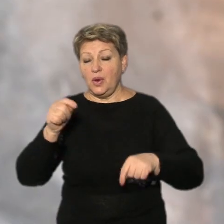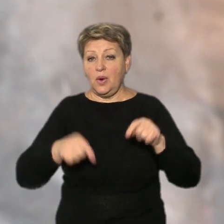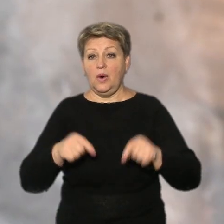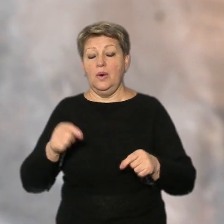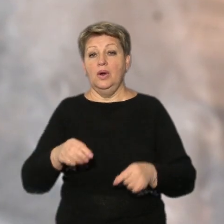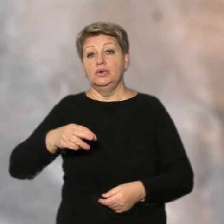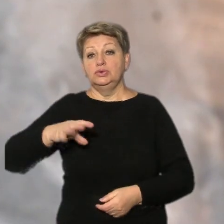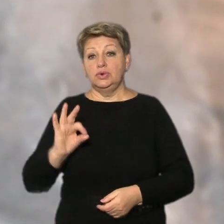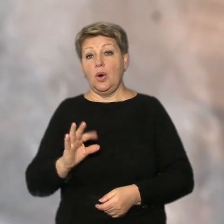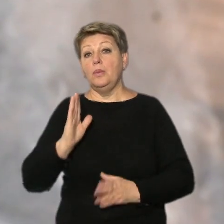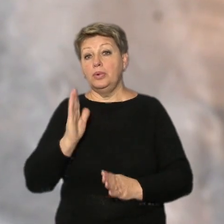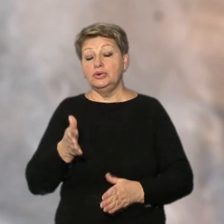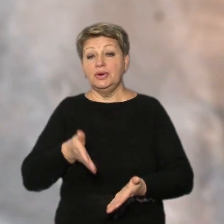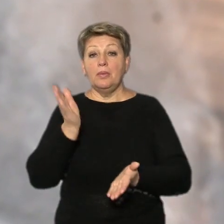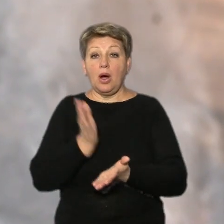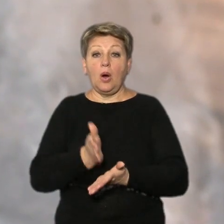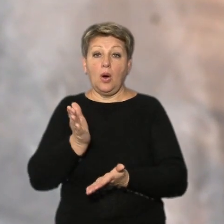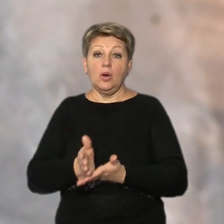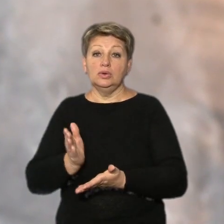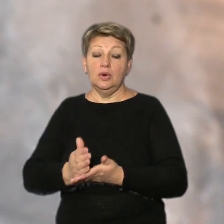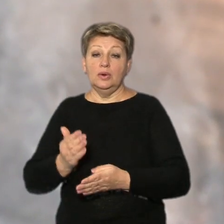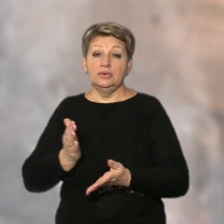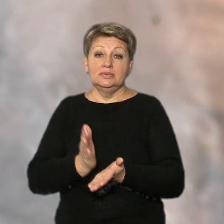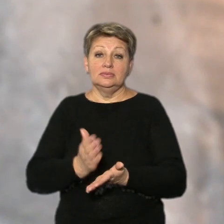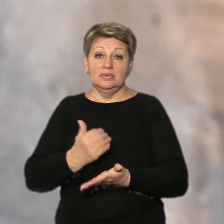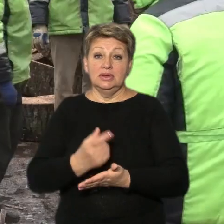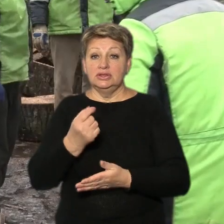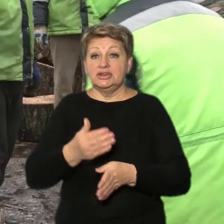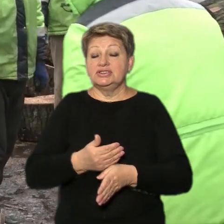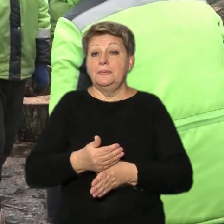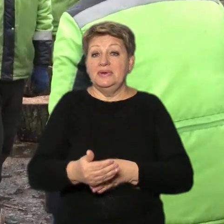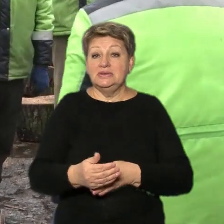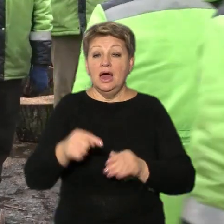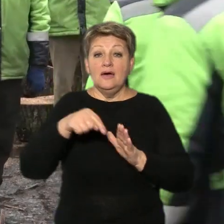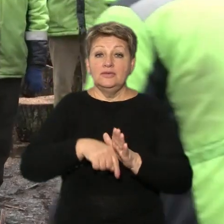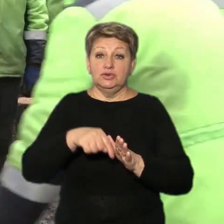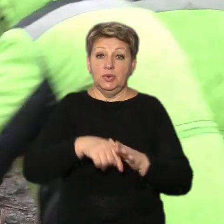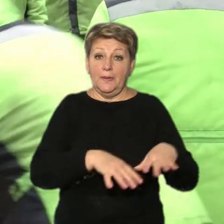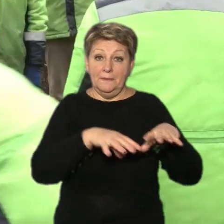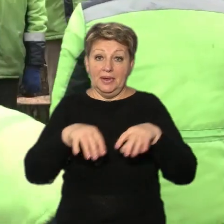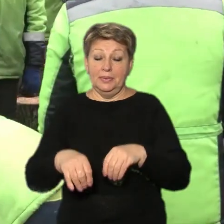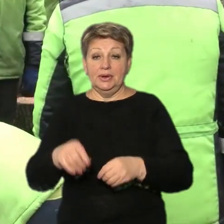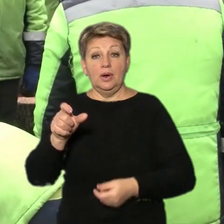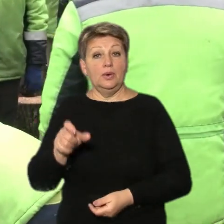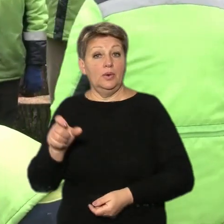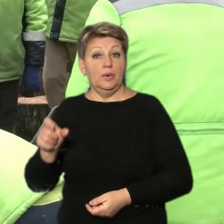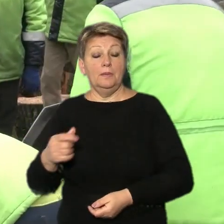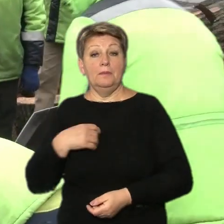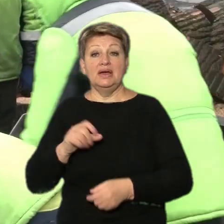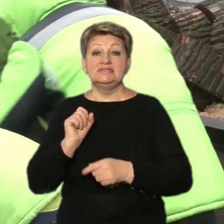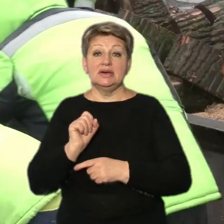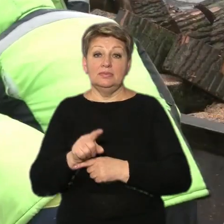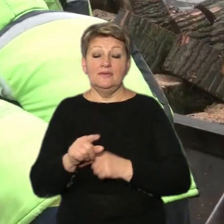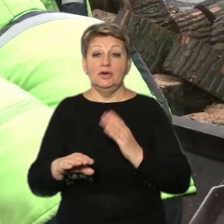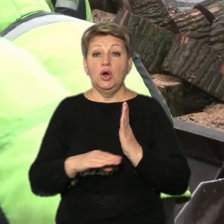то будемо колоти те, що вже є заготовлено трішки пізніше. Внутрішньопереміщені особами ми замовляємо